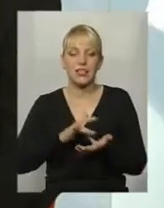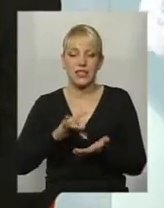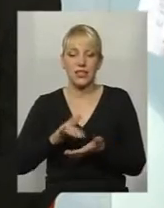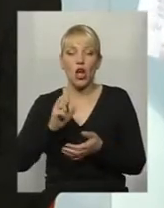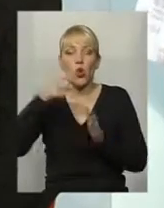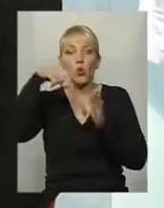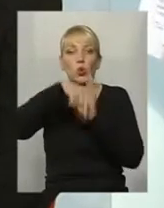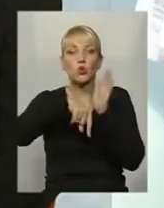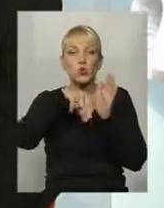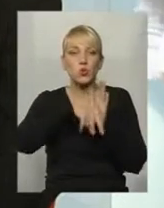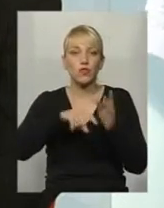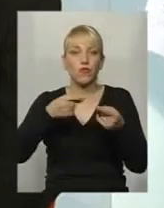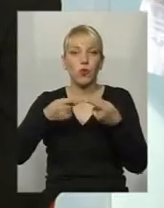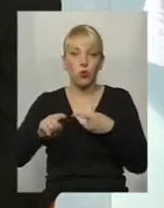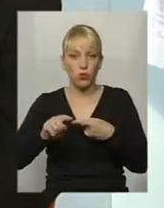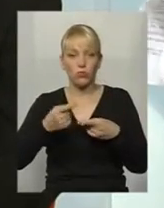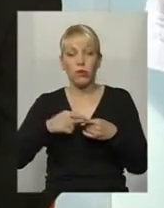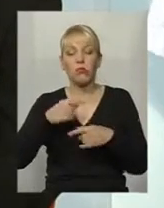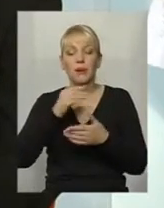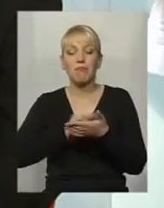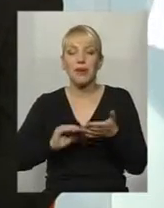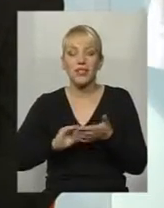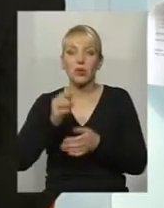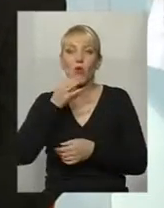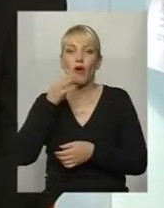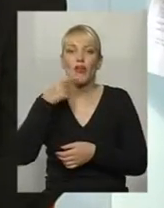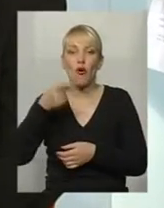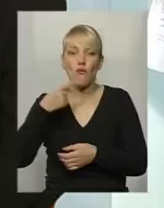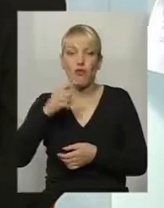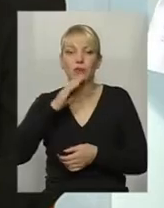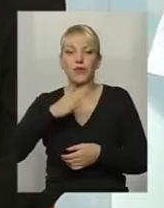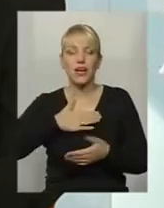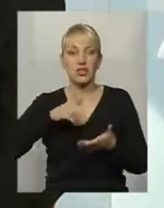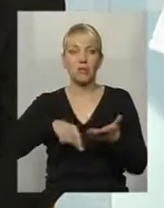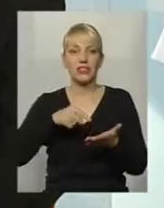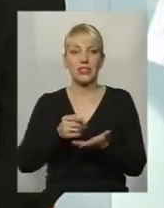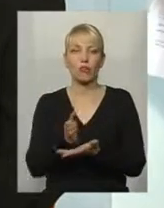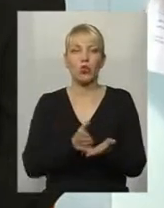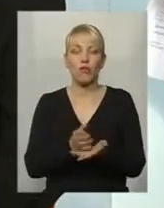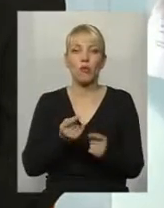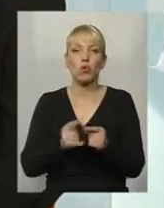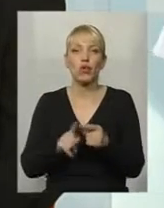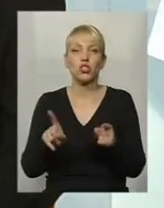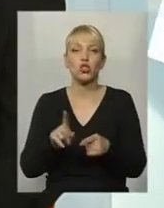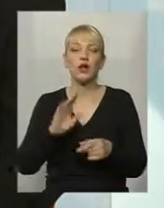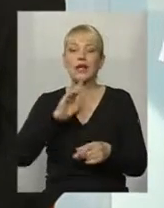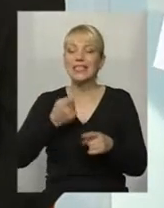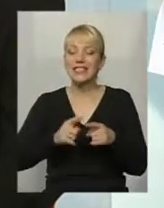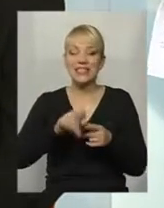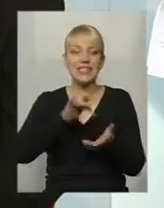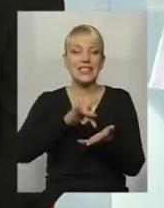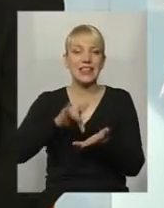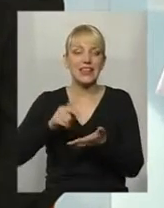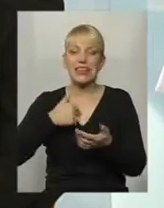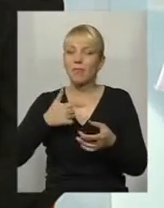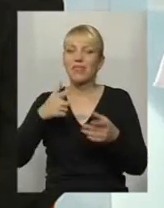і ми це кожного разу пишемо і кажемо нашим міським чиновникам про те, що наш ці центри не влаштовують, не тому,